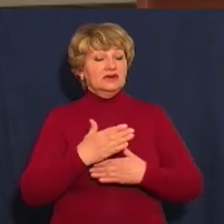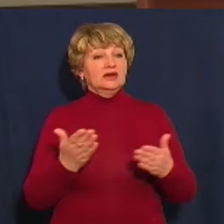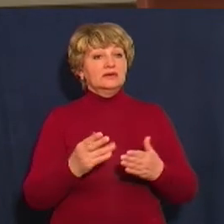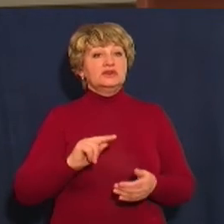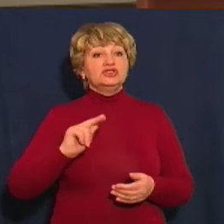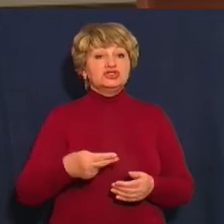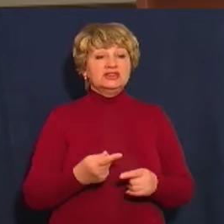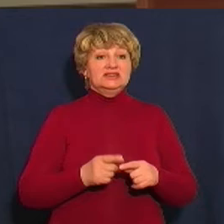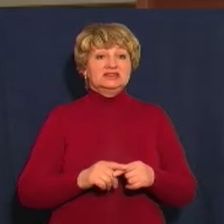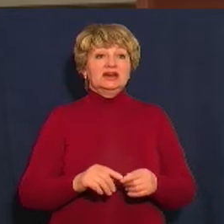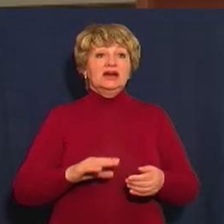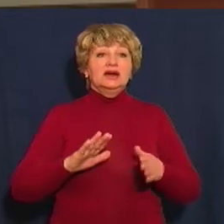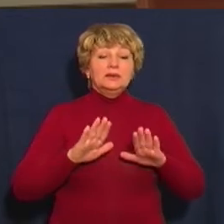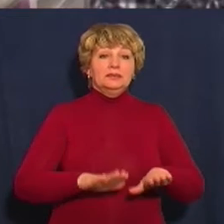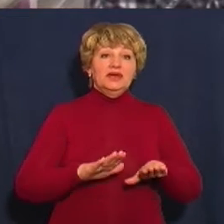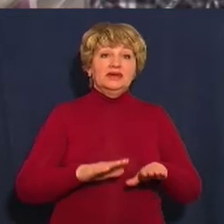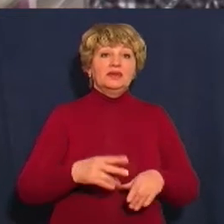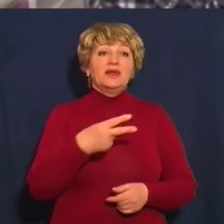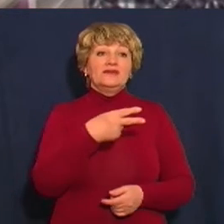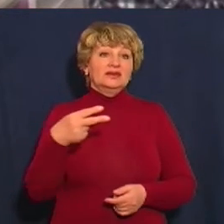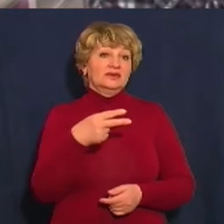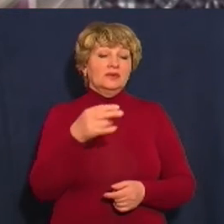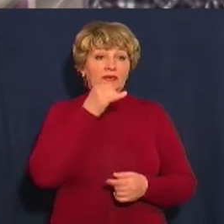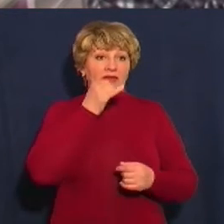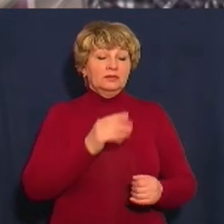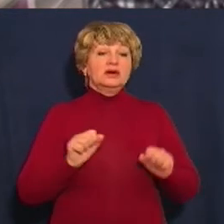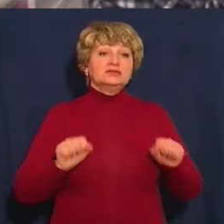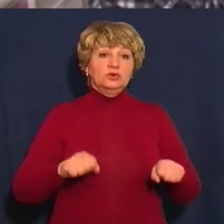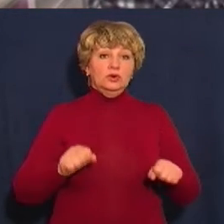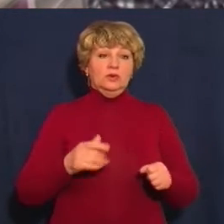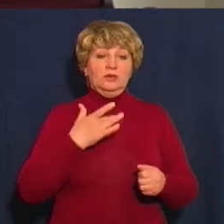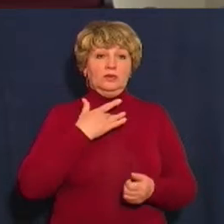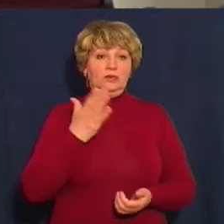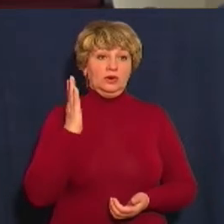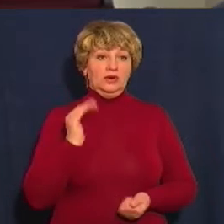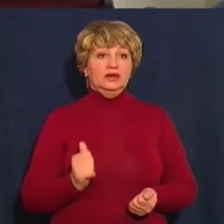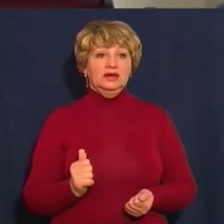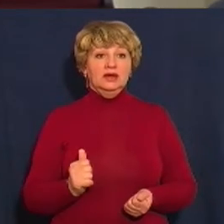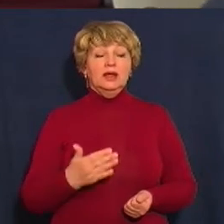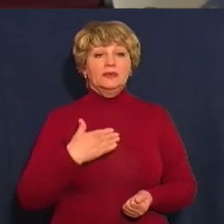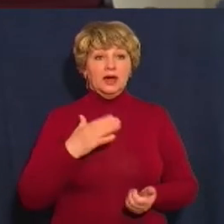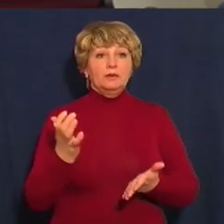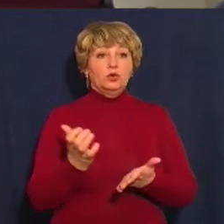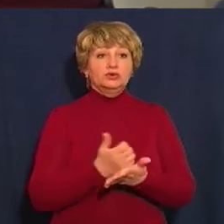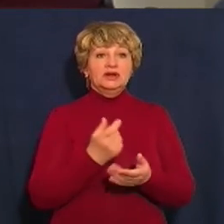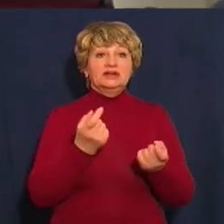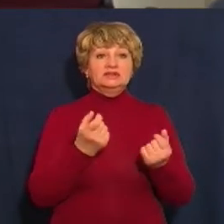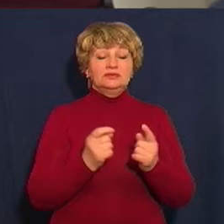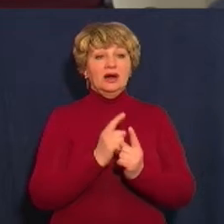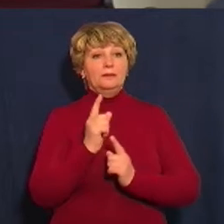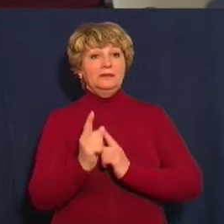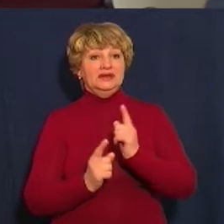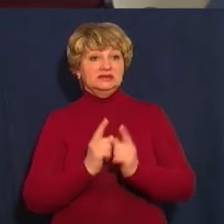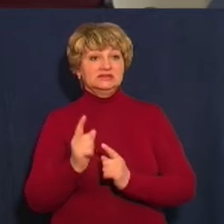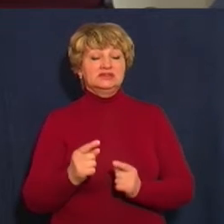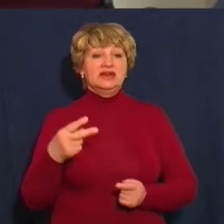розміщення виборчих дільниць на другому поверсі не мають змоги проголосувати. Нам вдалося там пересунути з